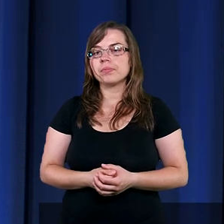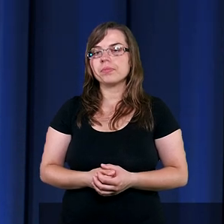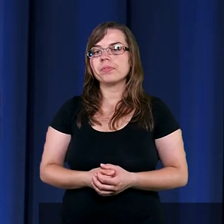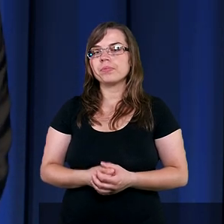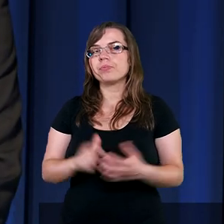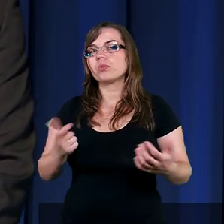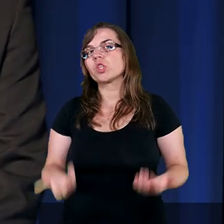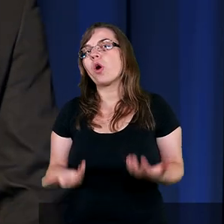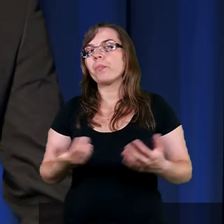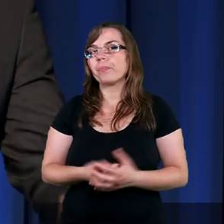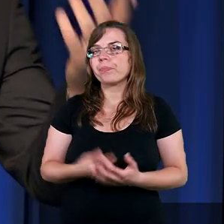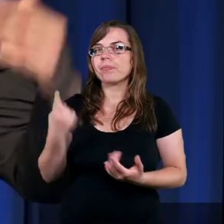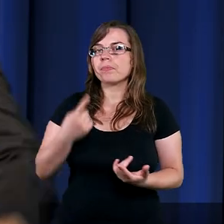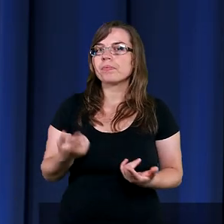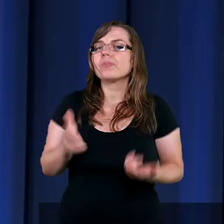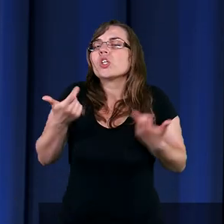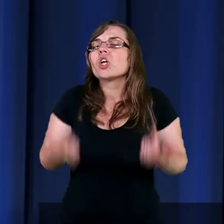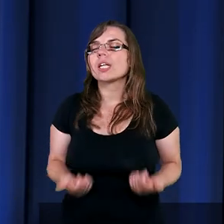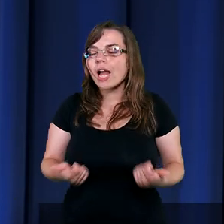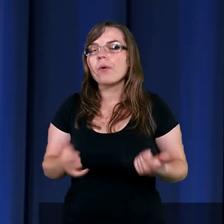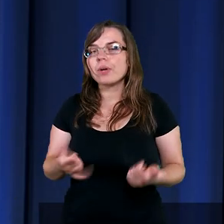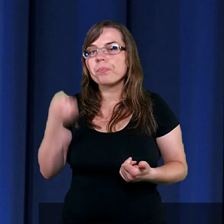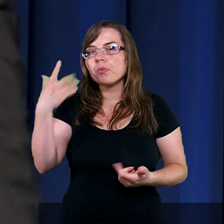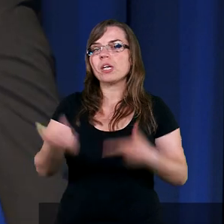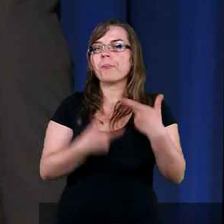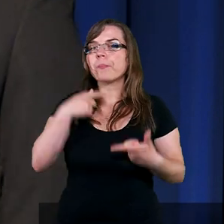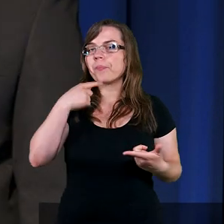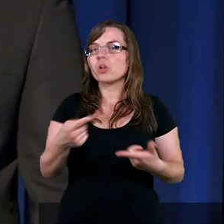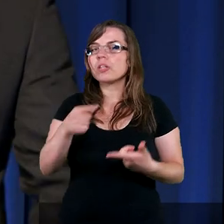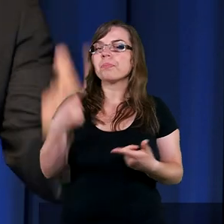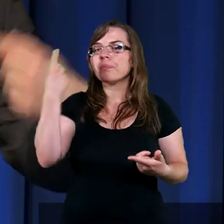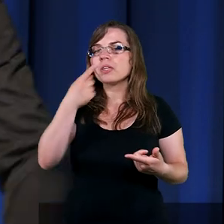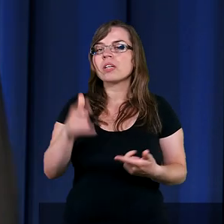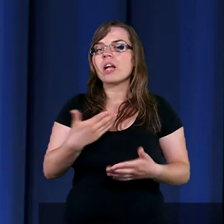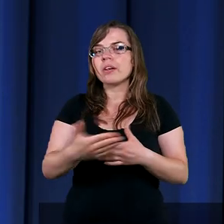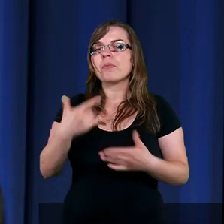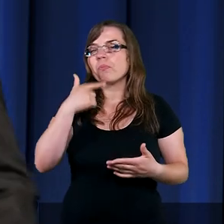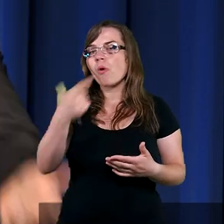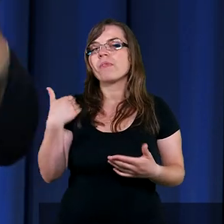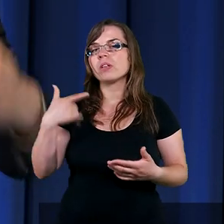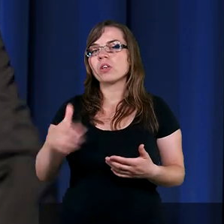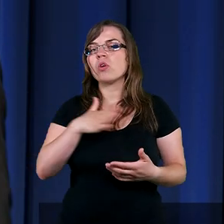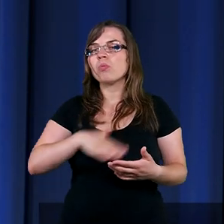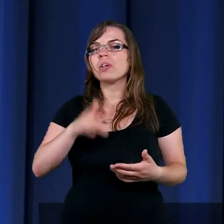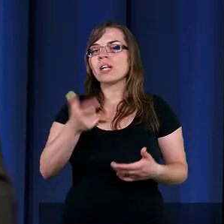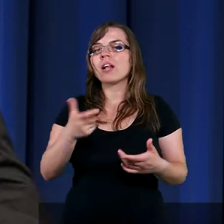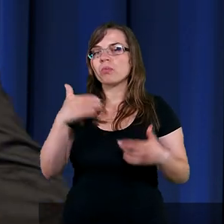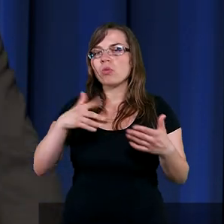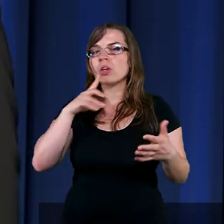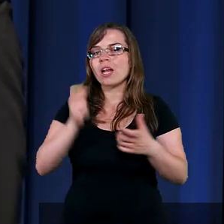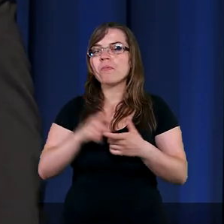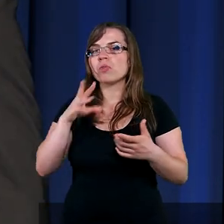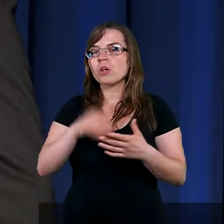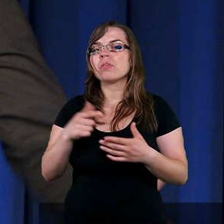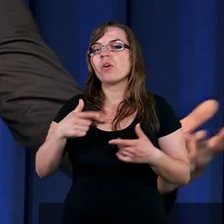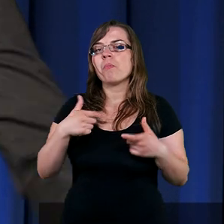I co? Co się stało, jak Mojżesz? Ja już to kiedyś chyba w apelu tu mówiłem, ale ja tą scenę też strasznie lubię. Pozwólcie, że z moim zborem się